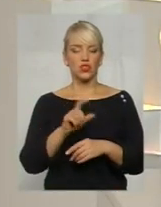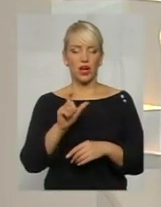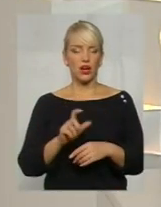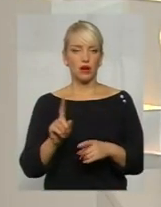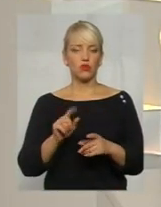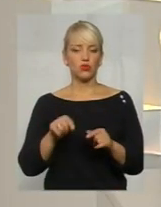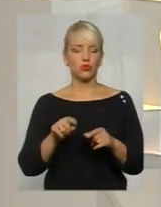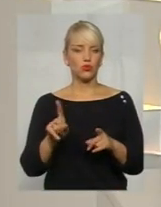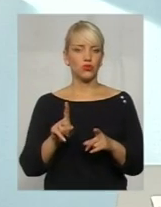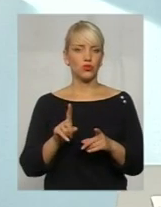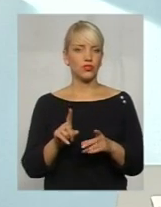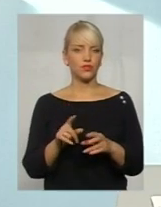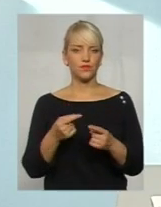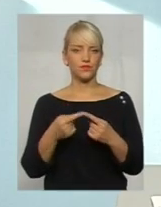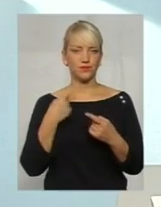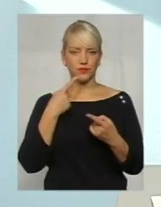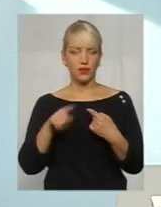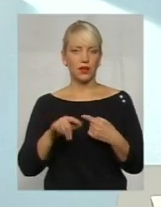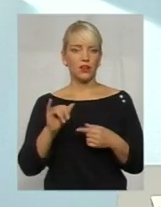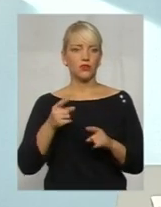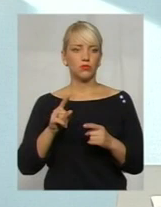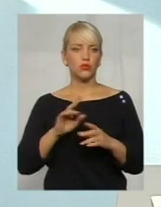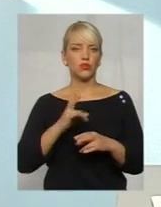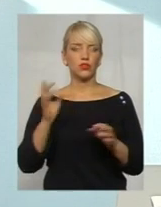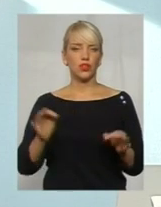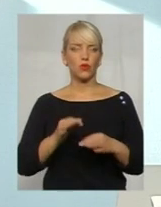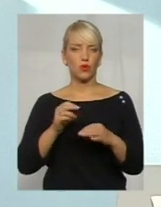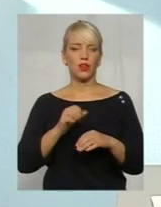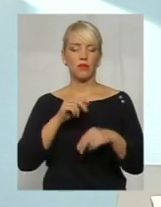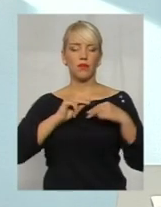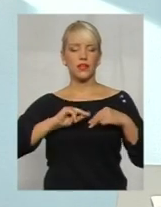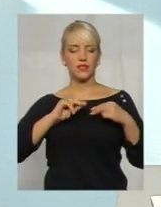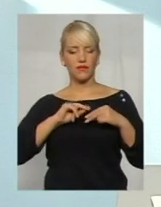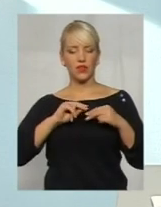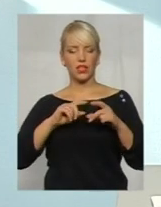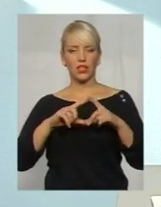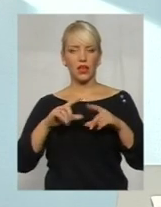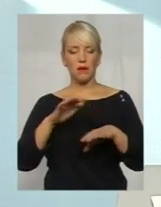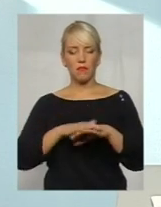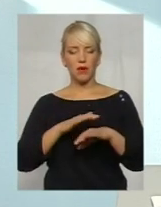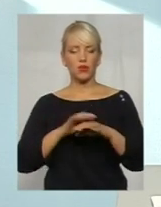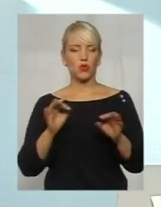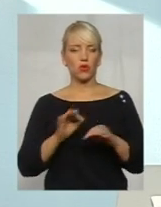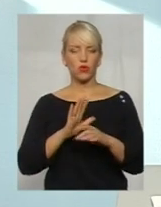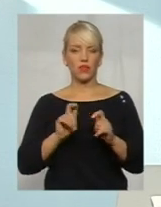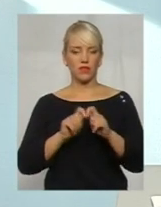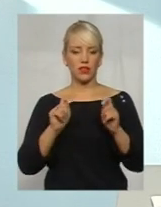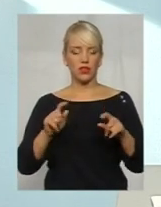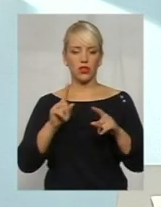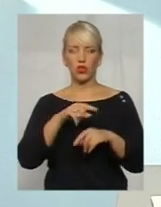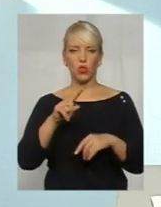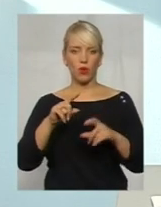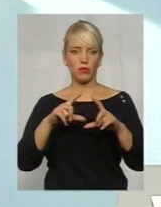тут щось нечисто. Адже ніколи працівники банку не розпитують ні номер картки, ні код, ні пароль.